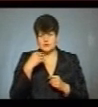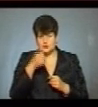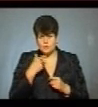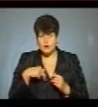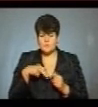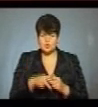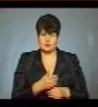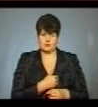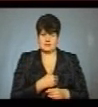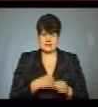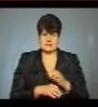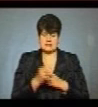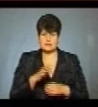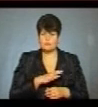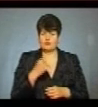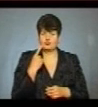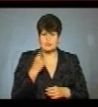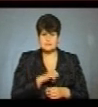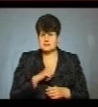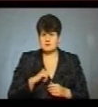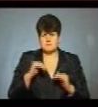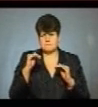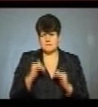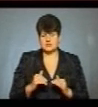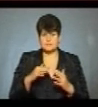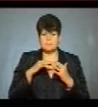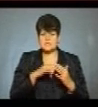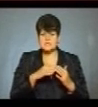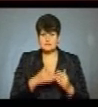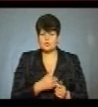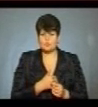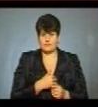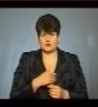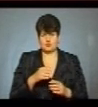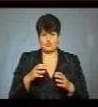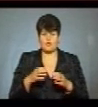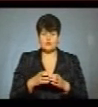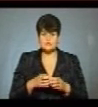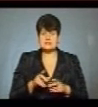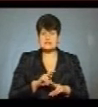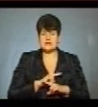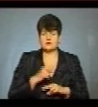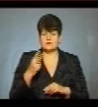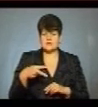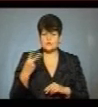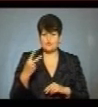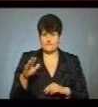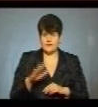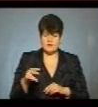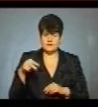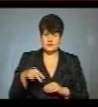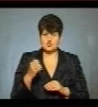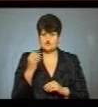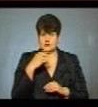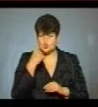добровольцем на схід. Був одним із наймолодших бійців добровольчого українського корпусу. Загинув 22 вересня 2014